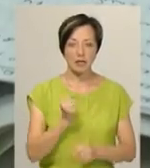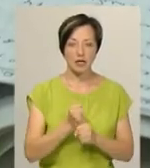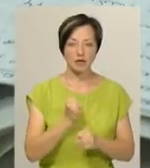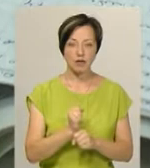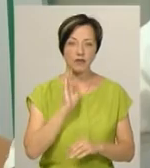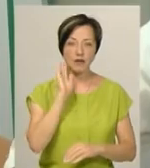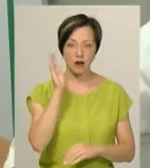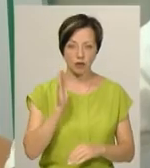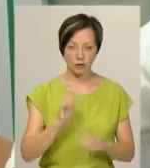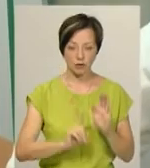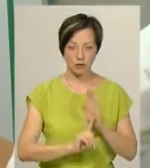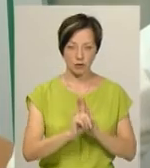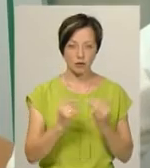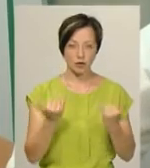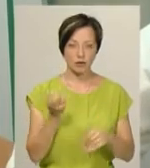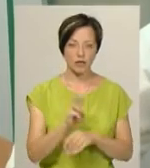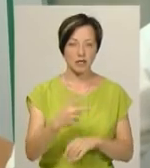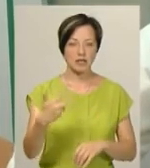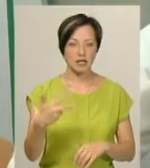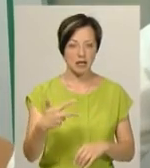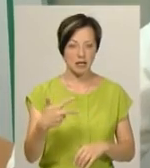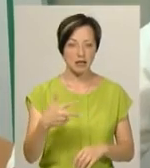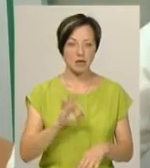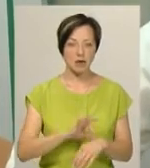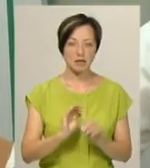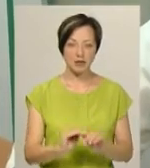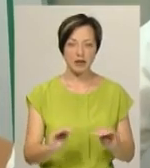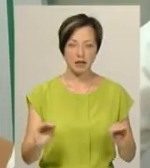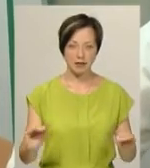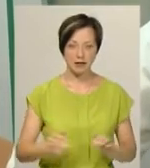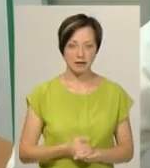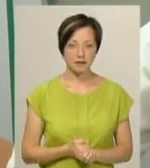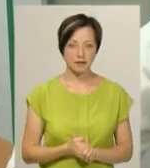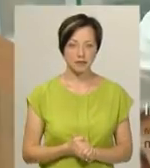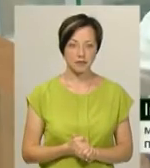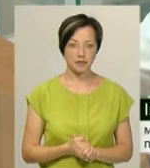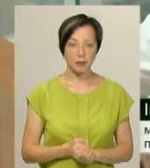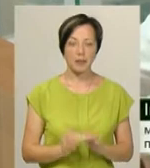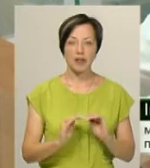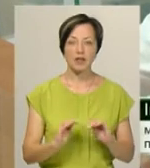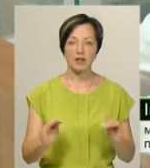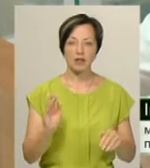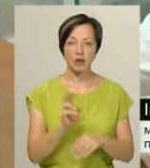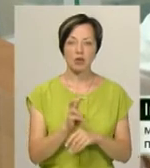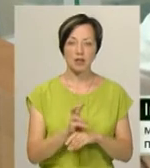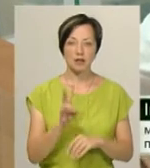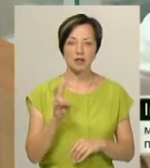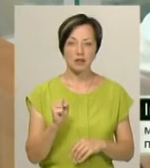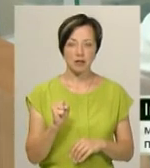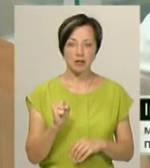працював відранку. Сьогодні прийшло 30 пацієнтів, маленьких 30 пацієнтів. Діти ходили на